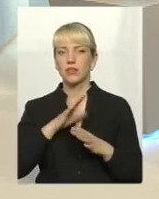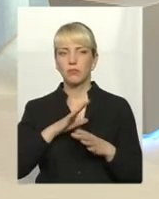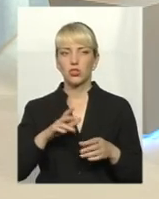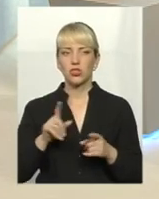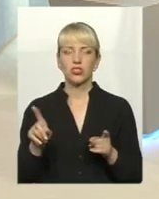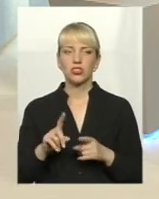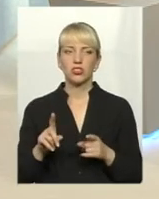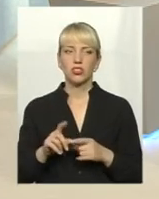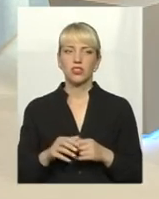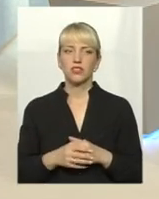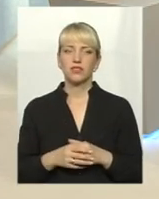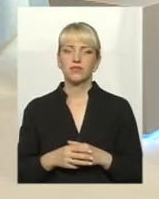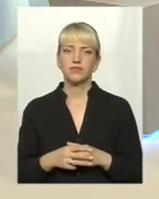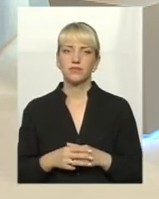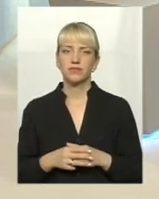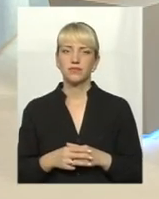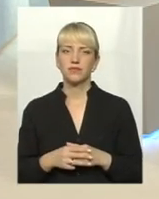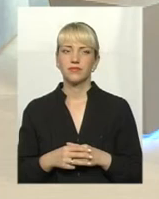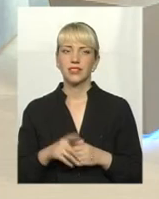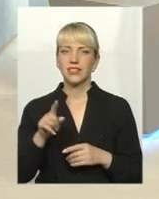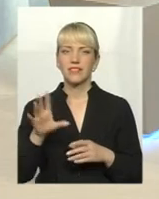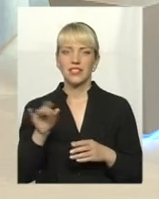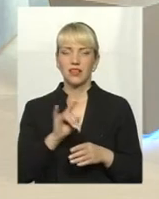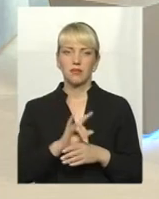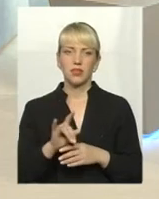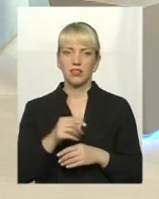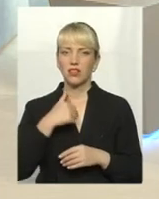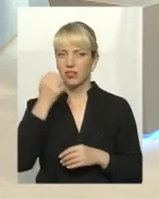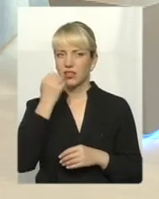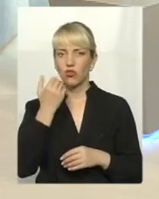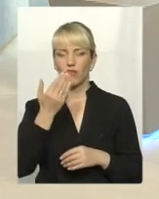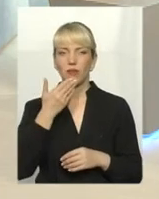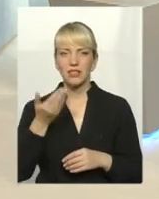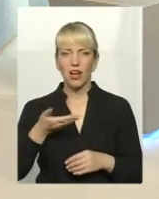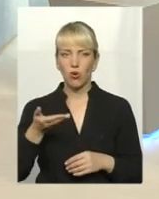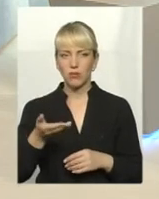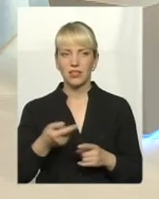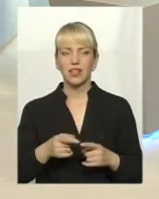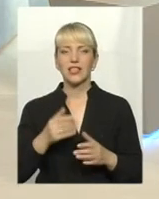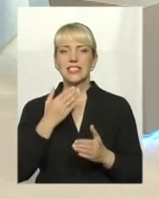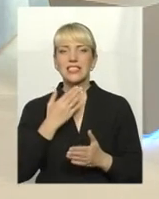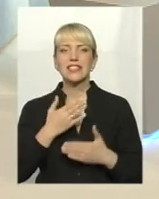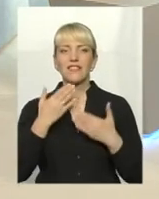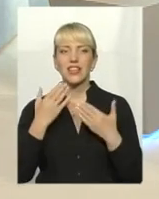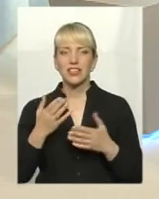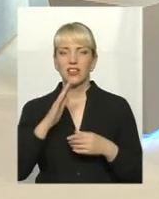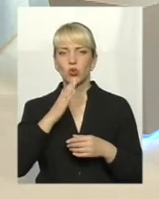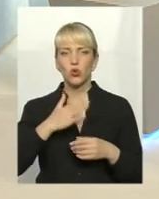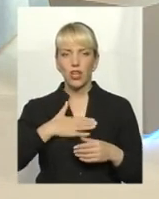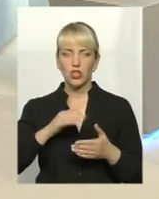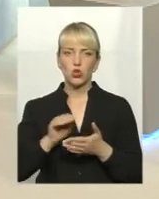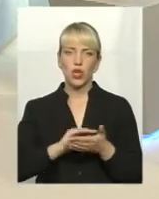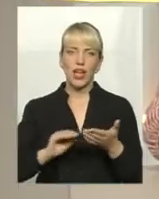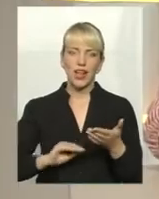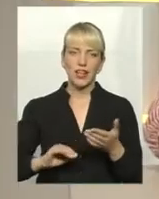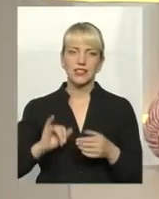подякуємо. Я вам даю... Вибачте, брехня. Дякую вам великий за коментар. Звертайтесь і до нашої редакції. І